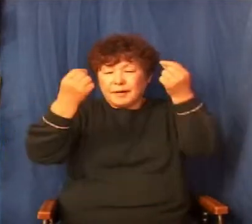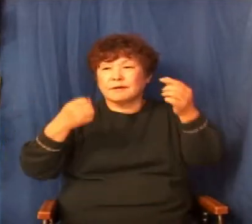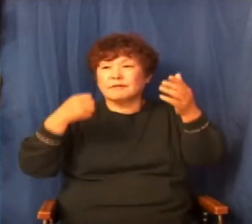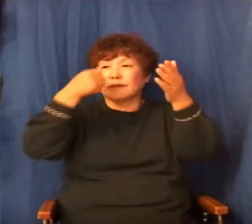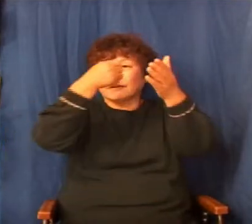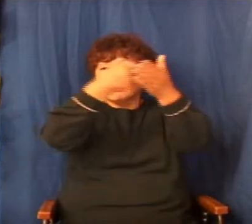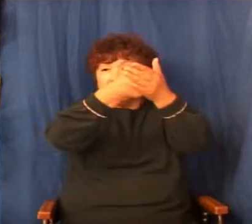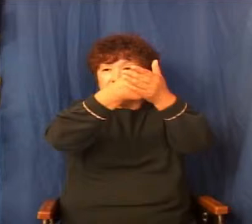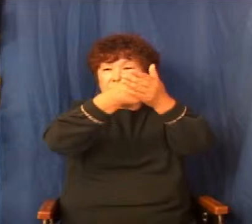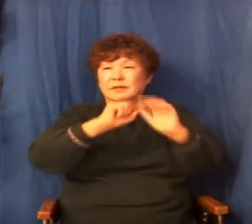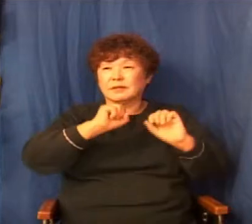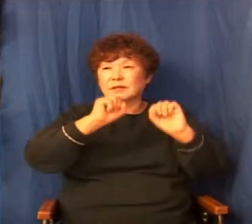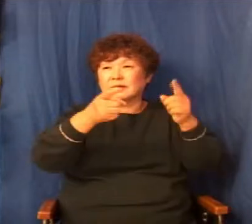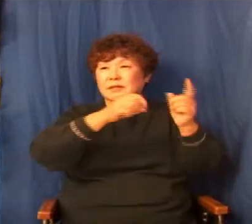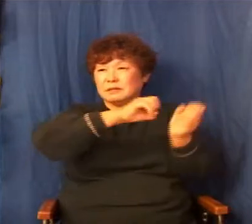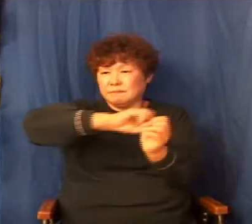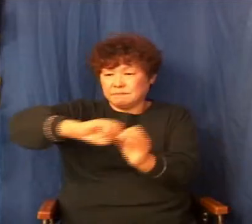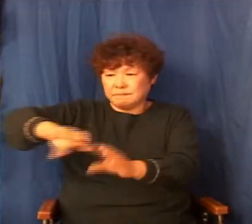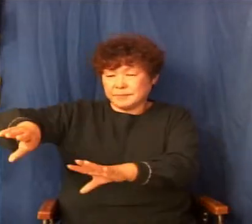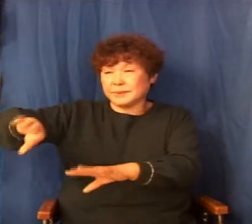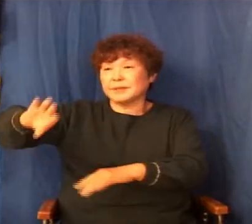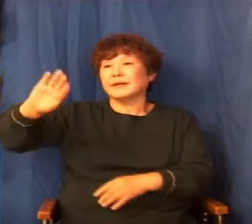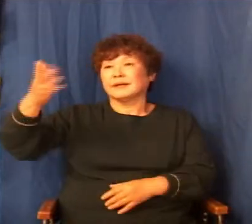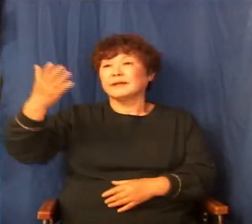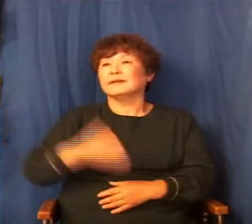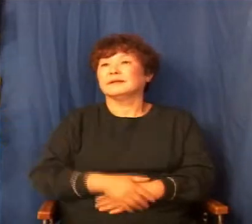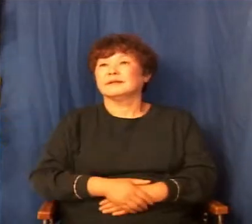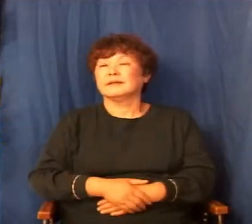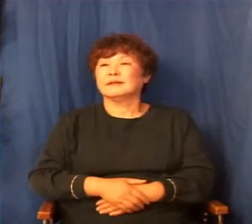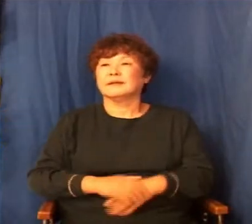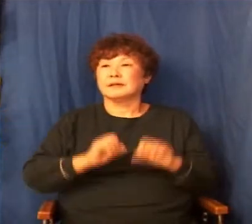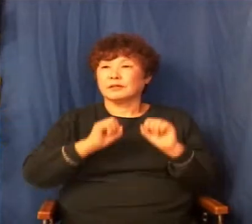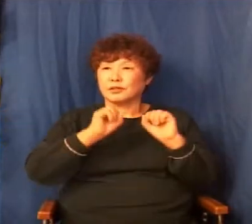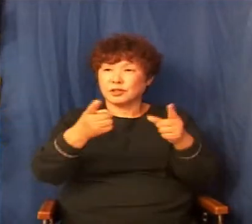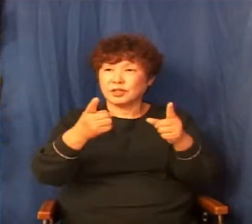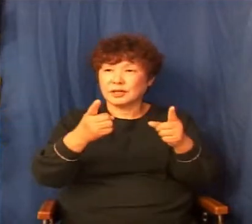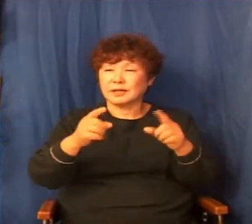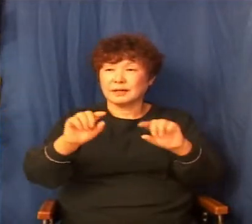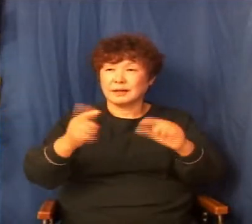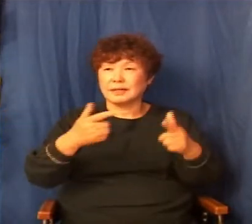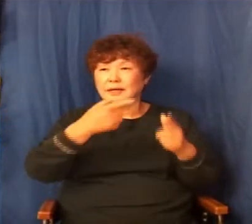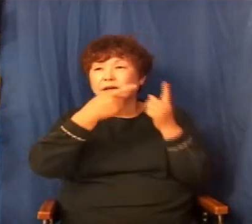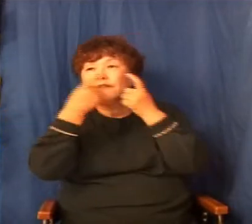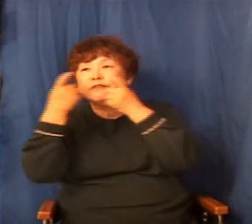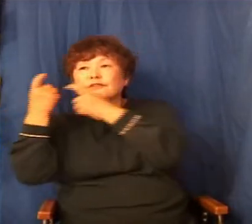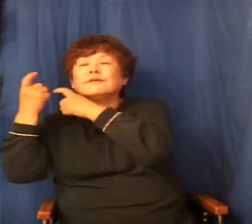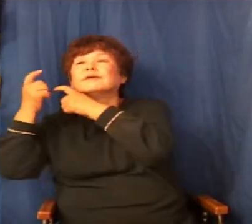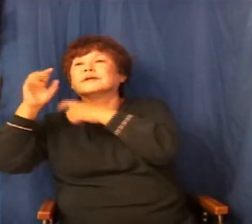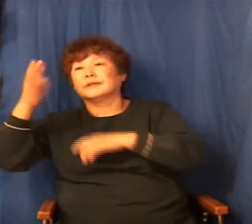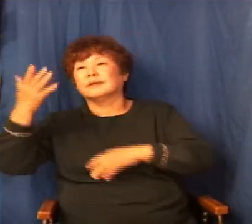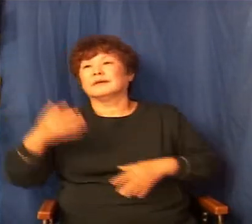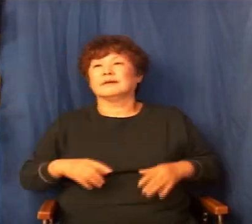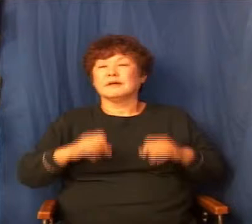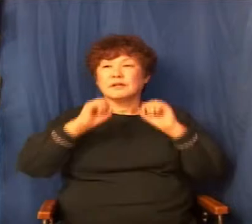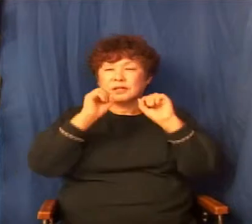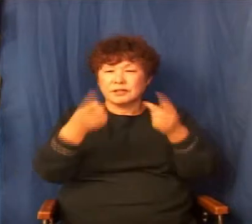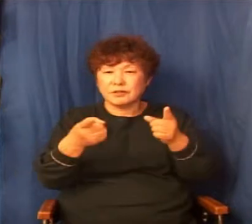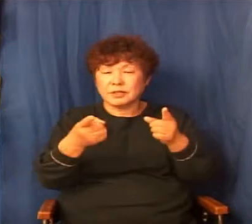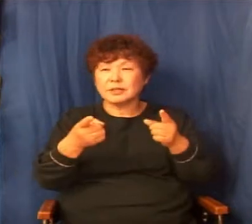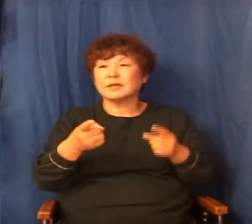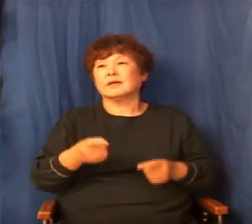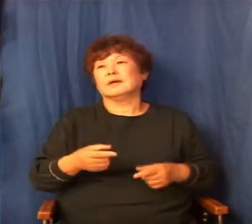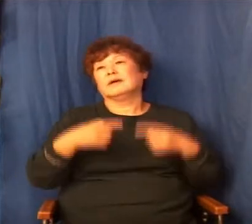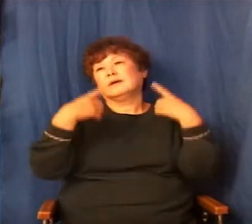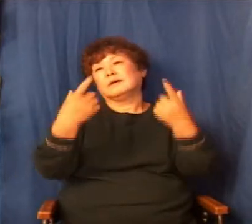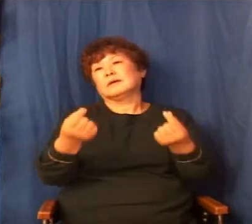그 기회를 날려버려요. 그것은 사실은 기회가 아니라 유혹이었던 겁니다. 기회처럼 보이는